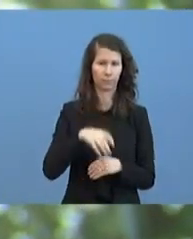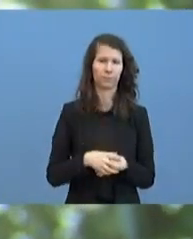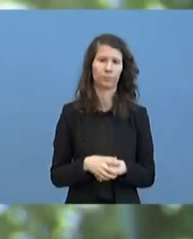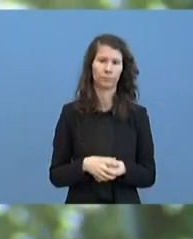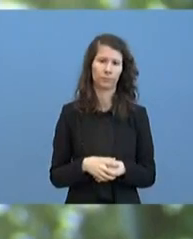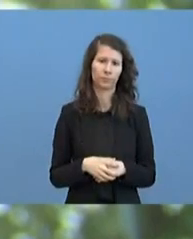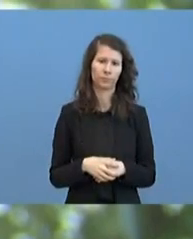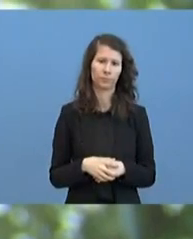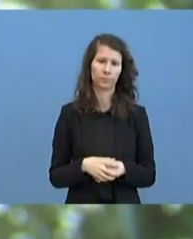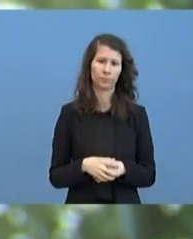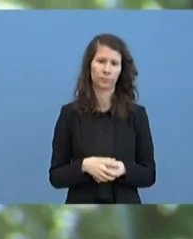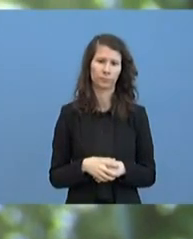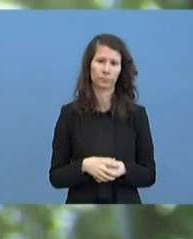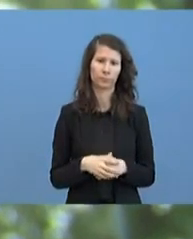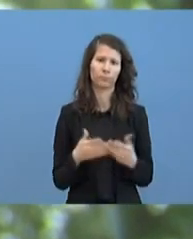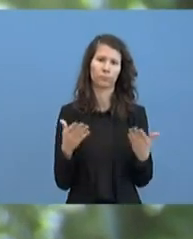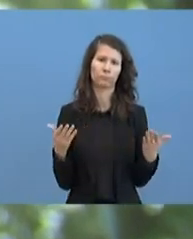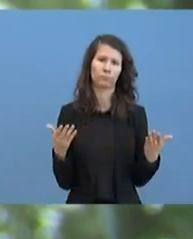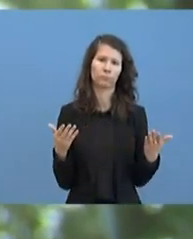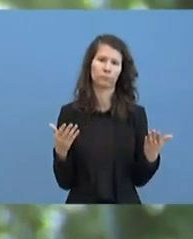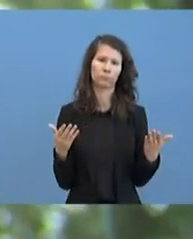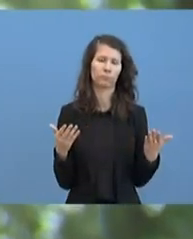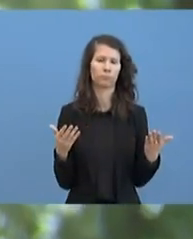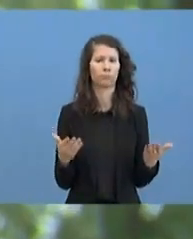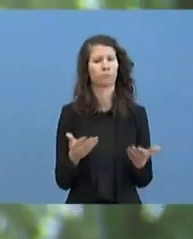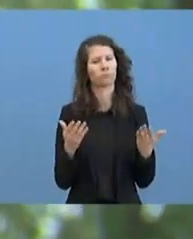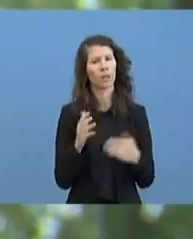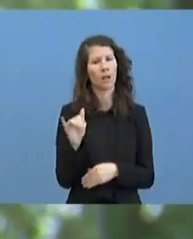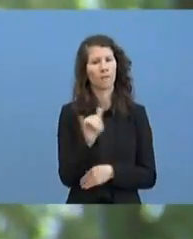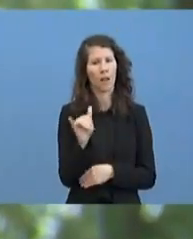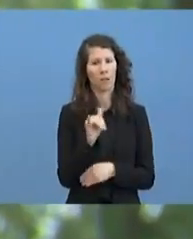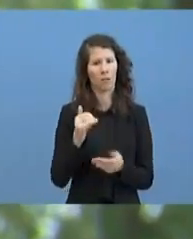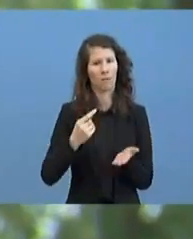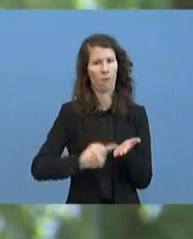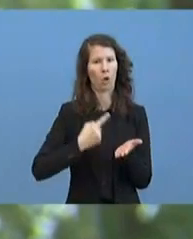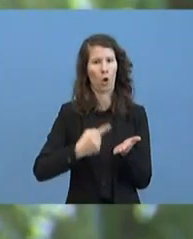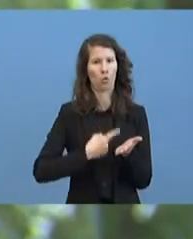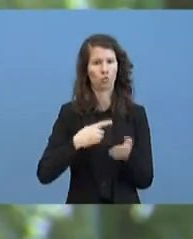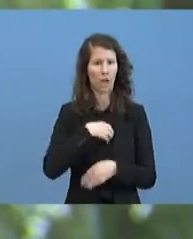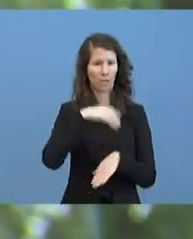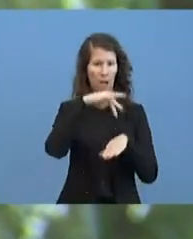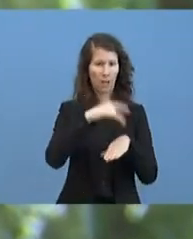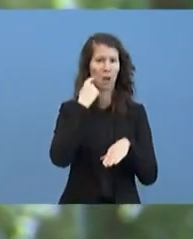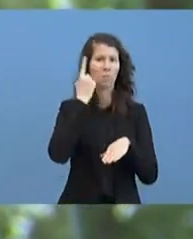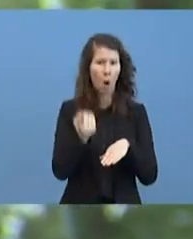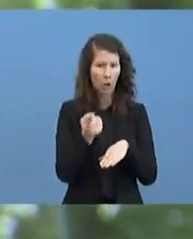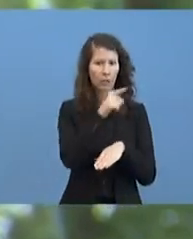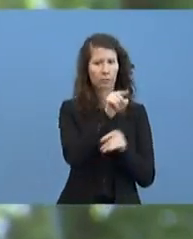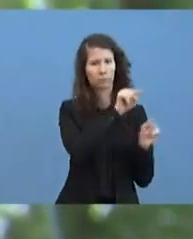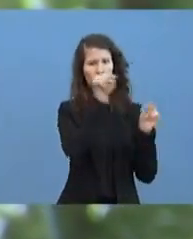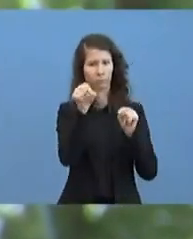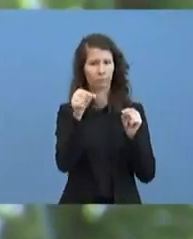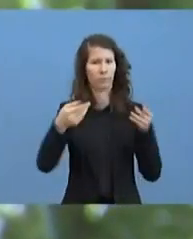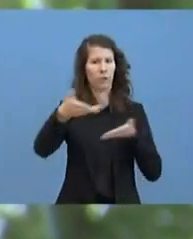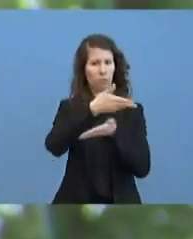Mit welcher Forderung oder mit welcher Position geht denn die Kanzlerin morgen in diese Gespräche? Also, was ist Ihr Ziel in